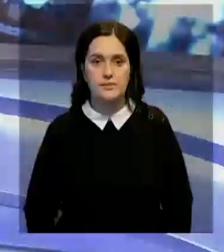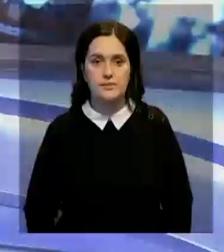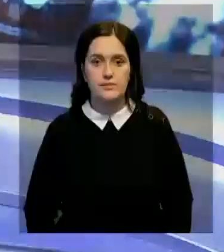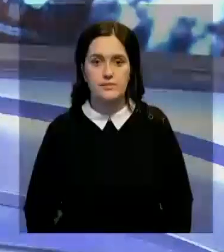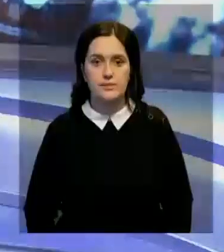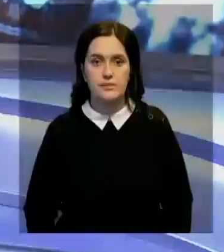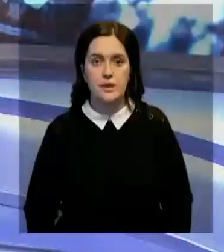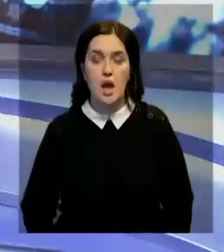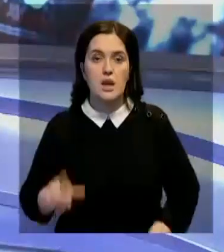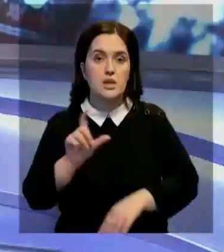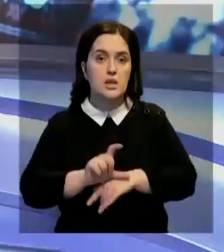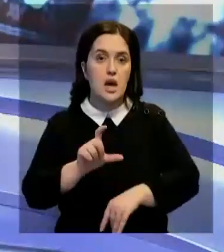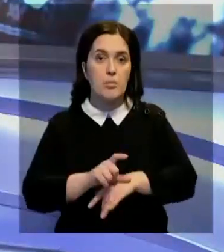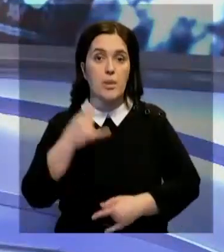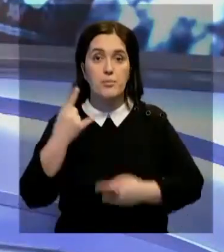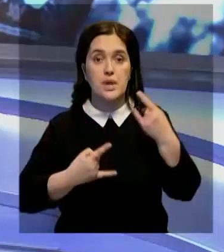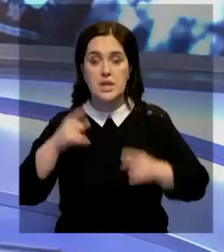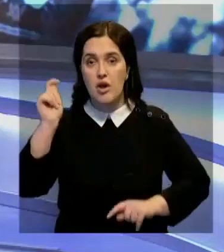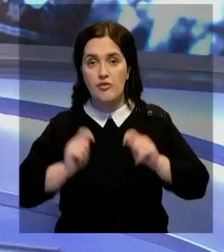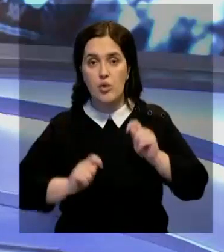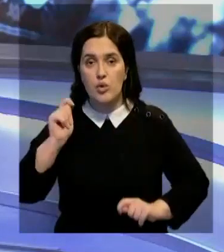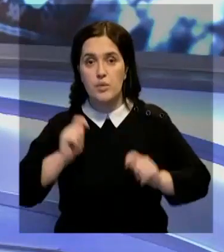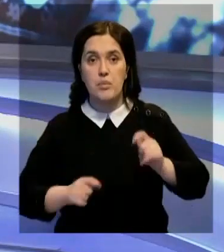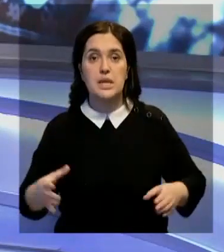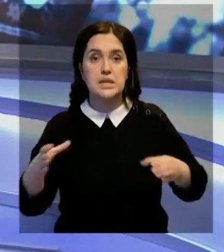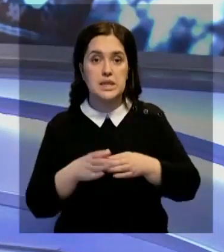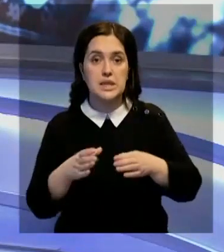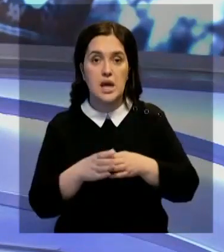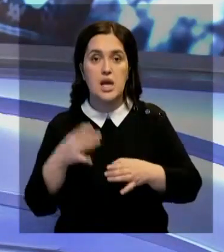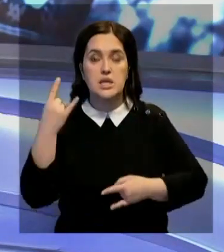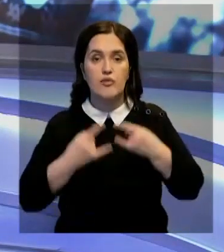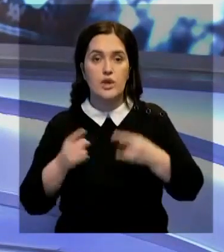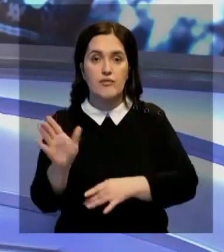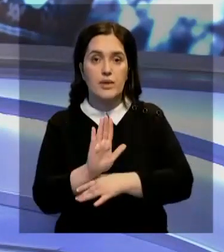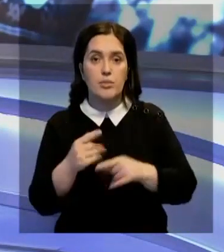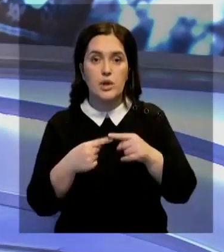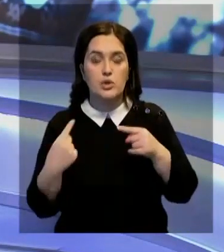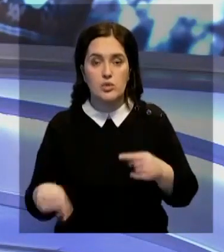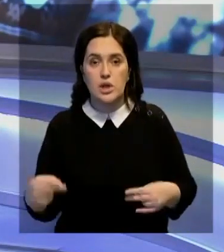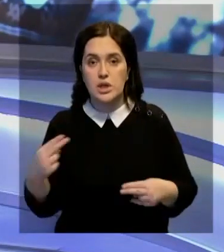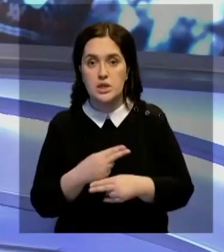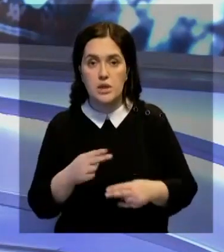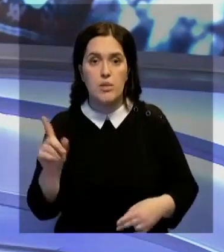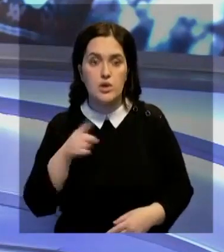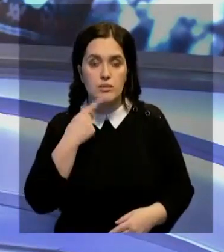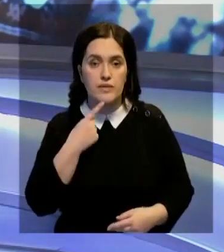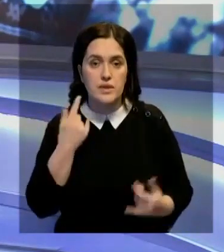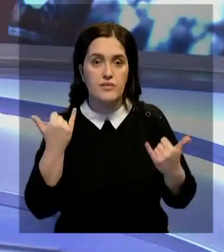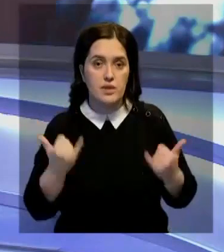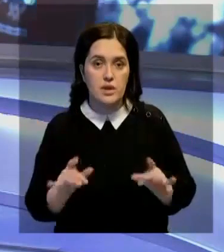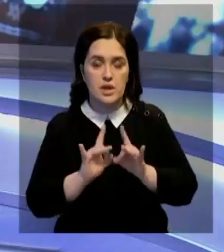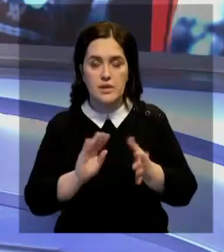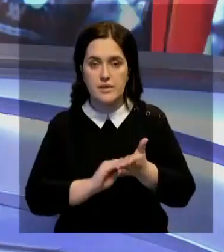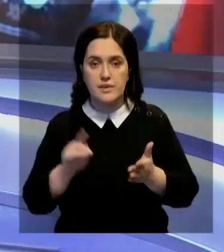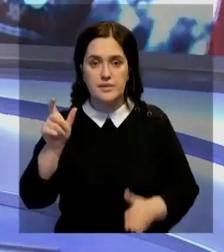В Стамбуле проходит видеофорум Тюркского совета. Делегаты обсудили индустрию телевизионных фильмов и другие темы. О чем говорят